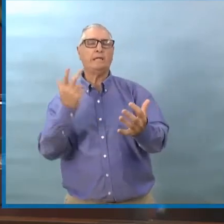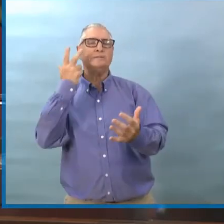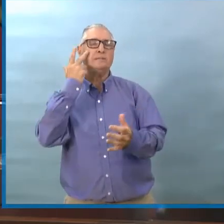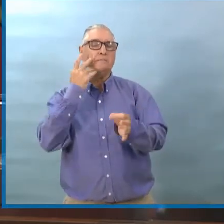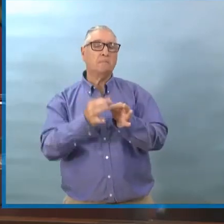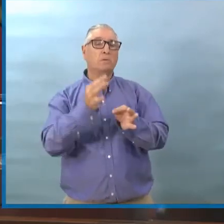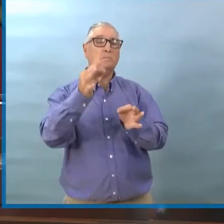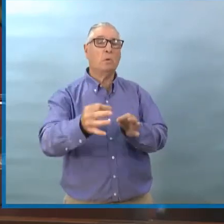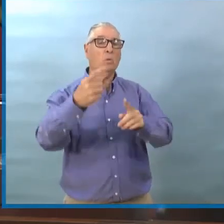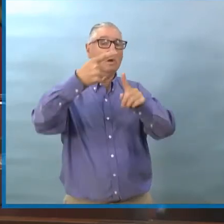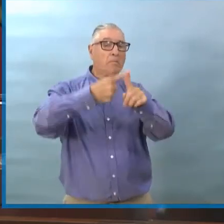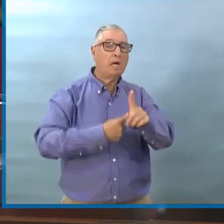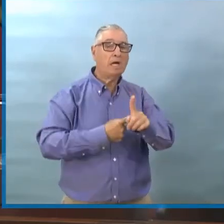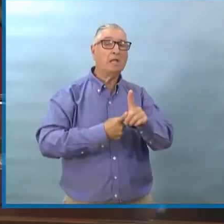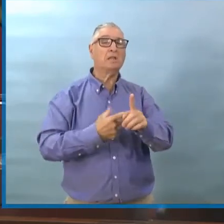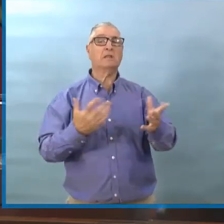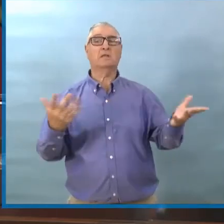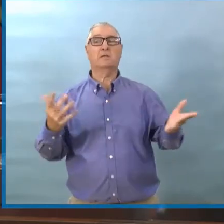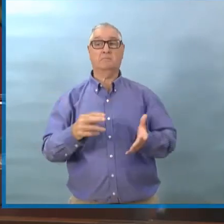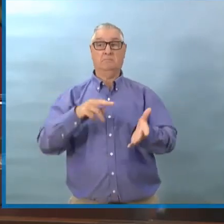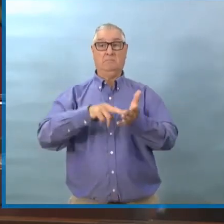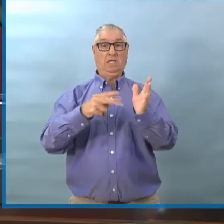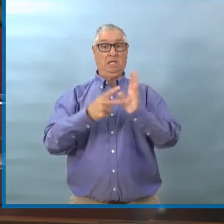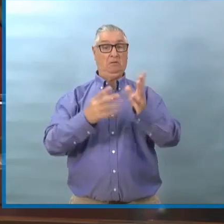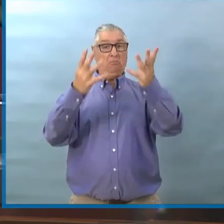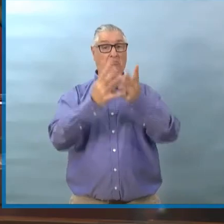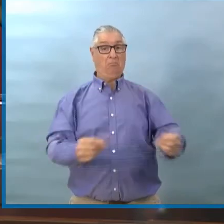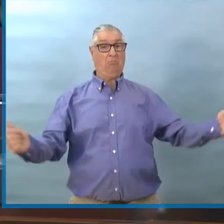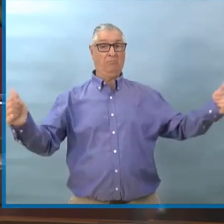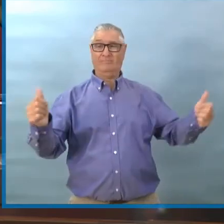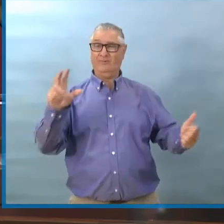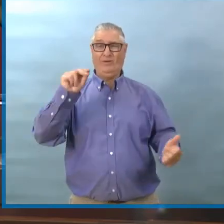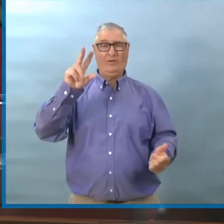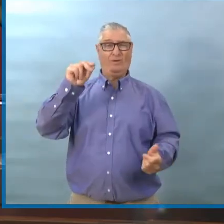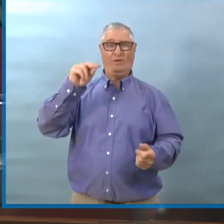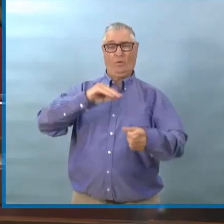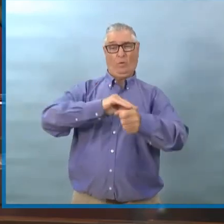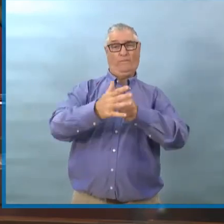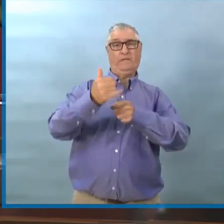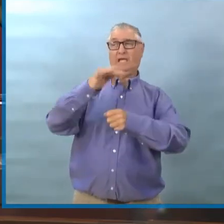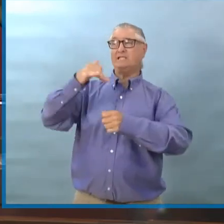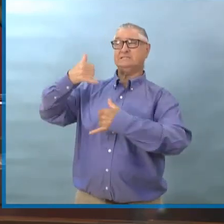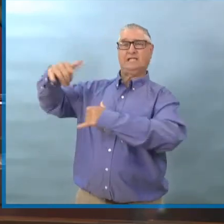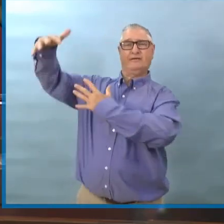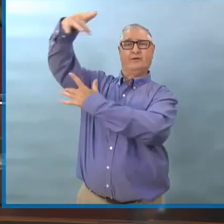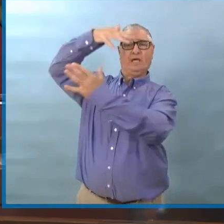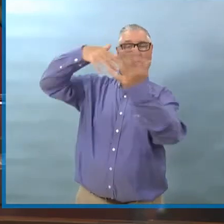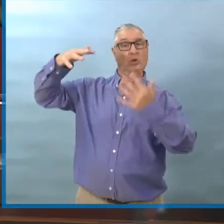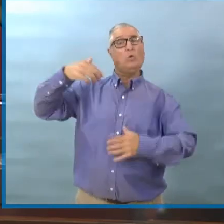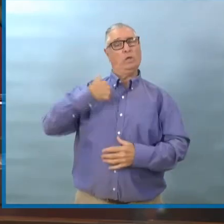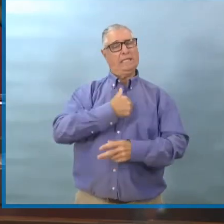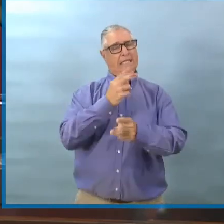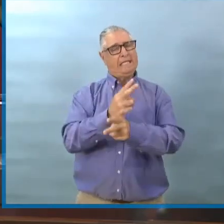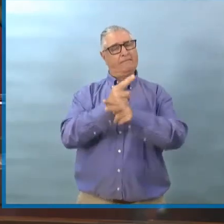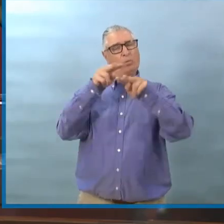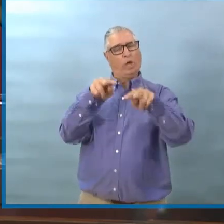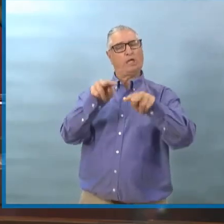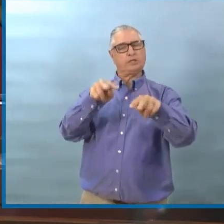que si on tient un mois de plus, tout va s'arranger. Non, on va faire face à ce virus pendant